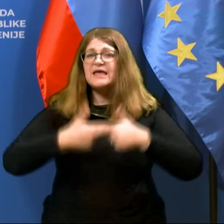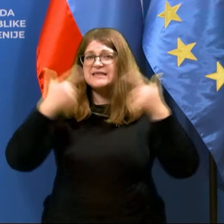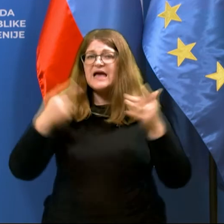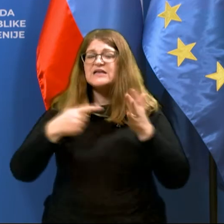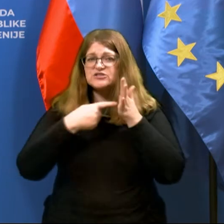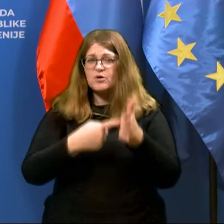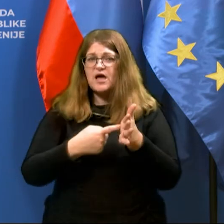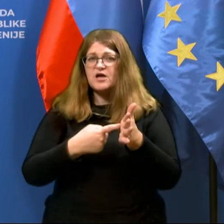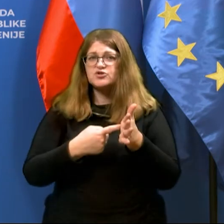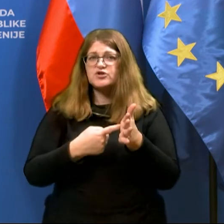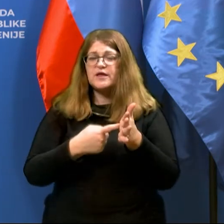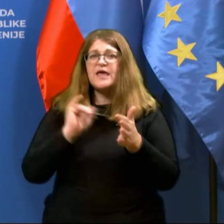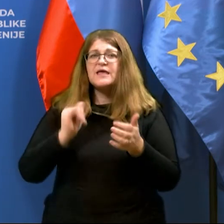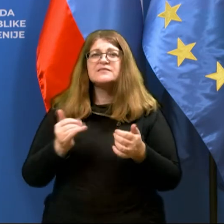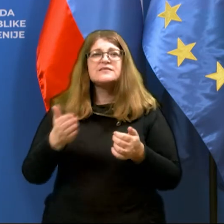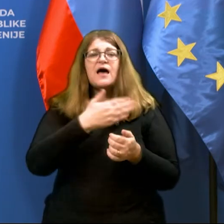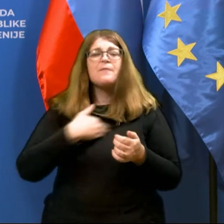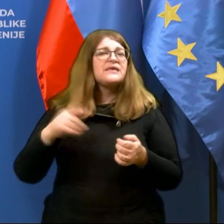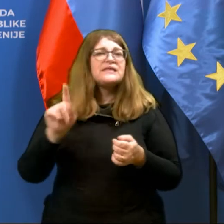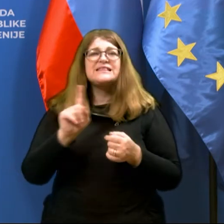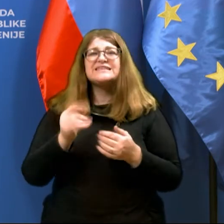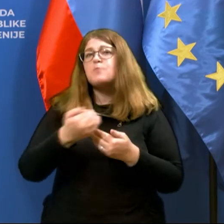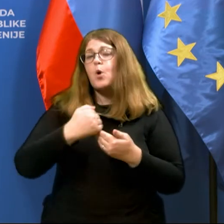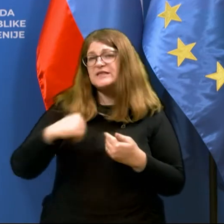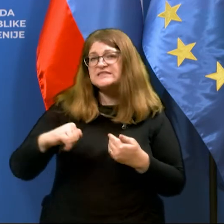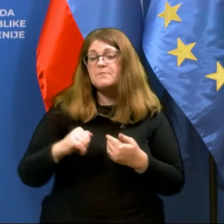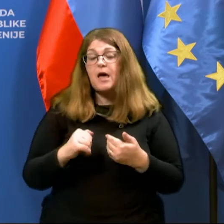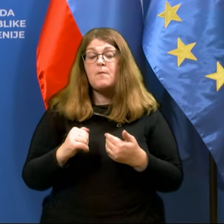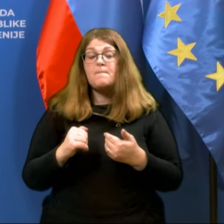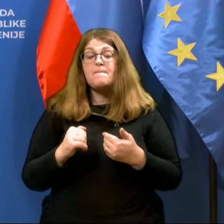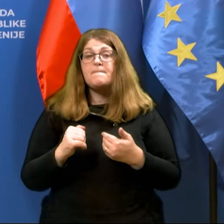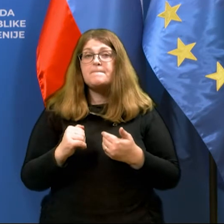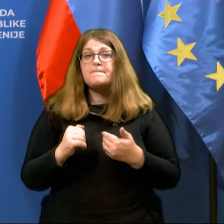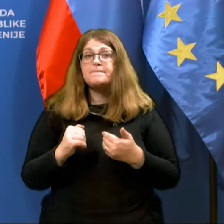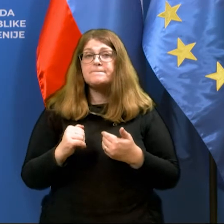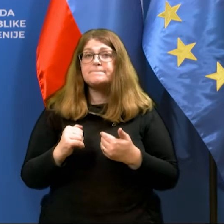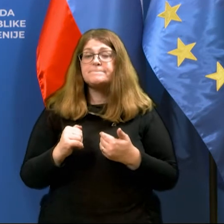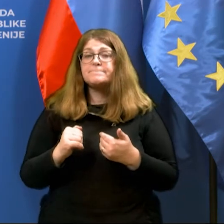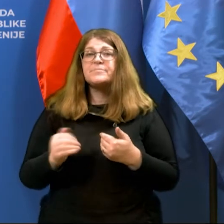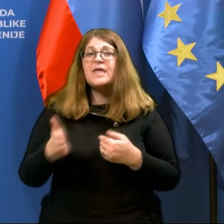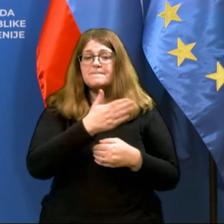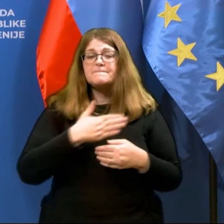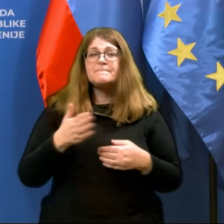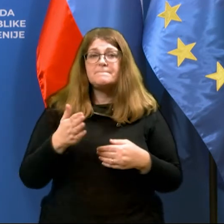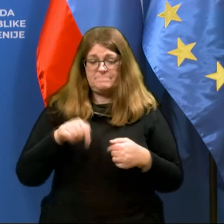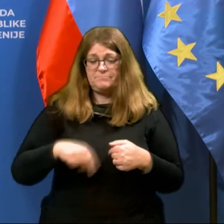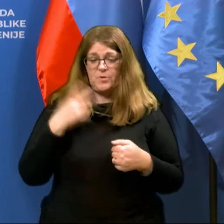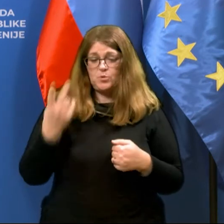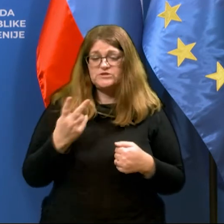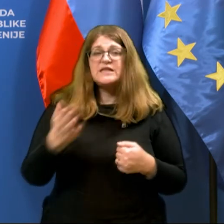da smo nikakor ne izjema, celoveč, da smo v uvedbi ali pa v